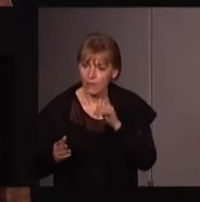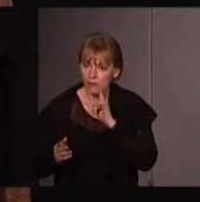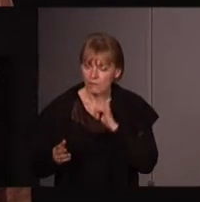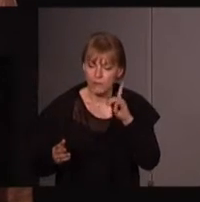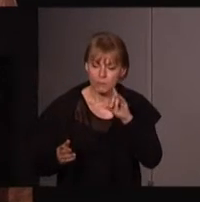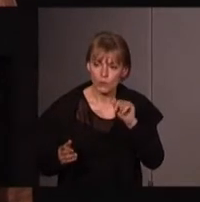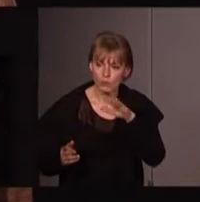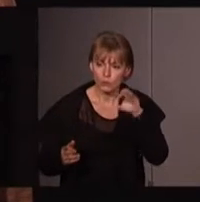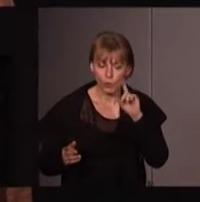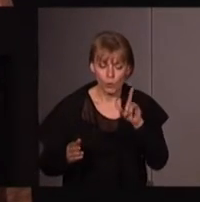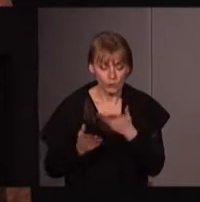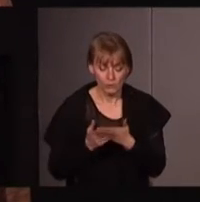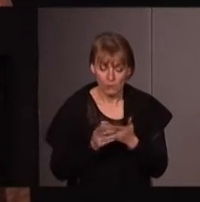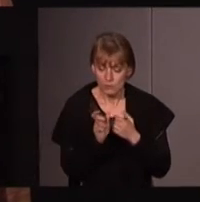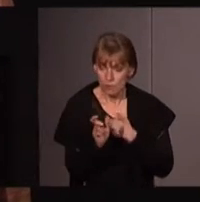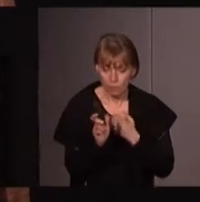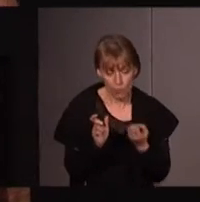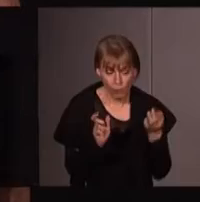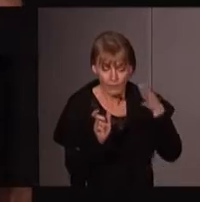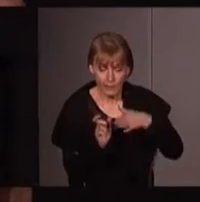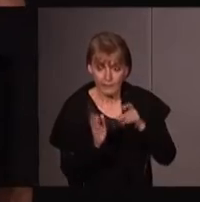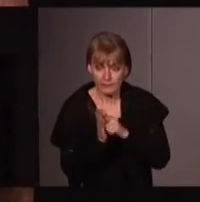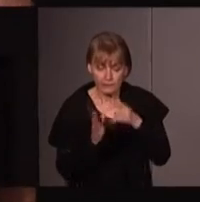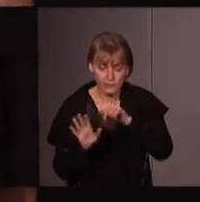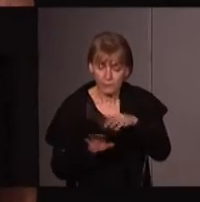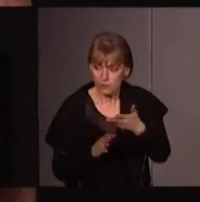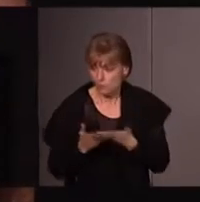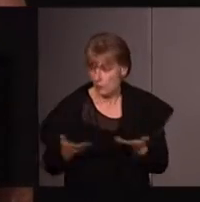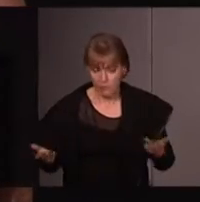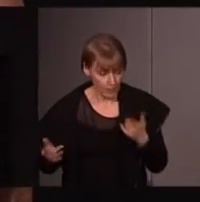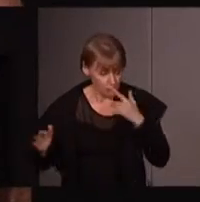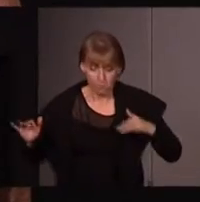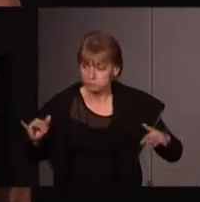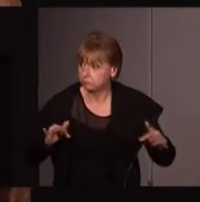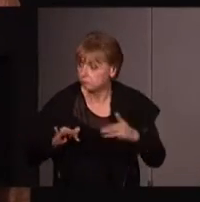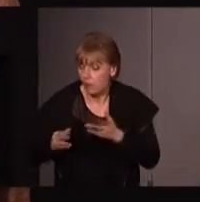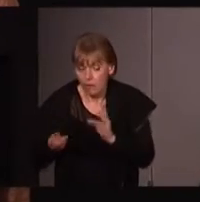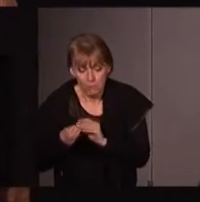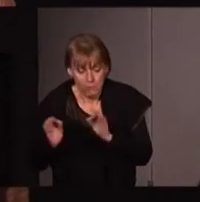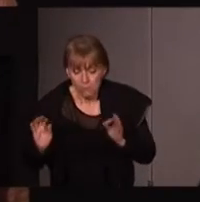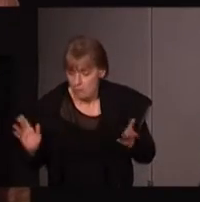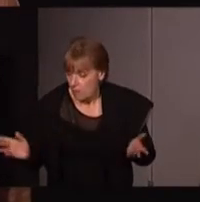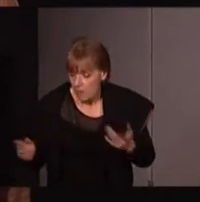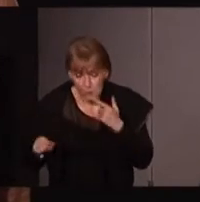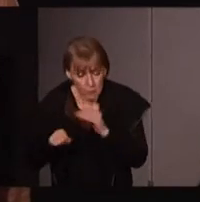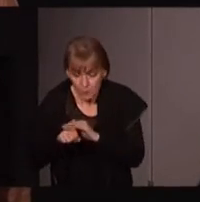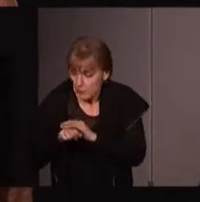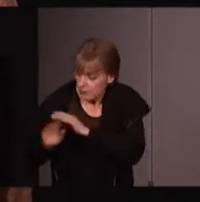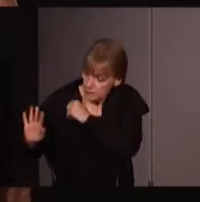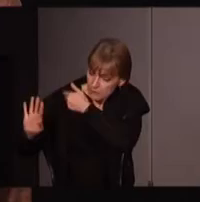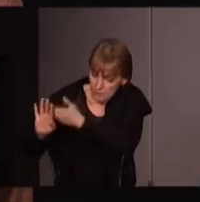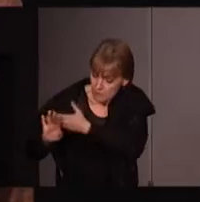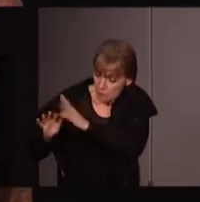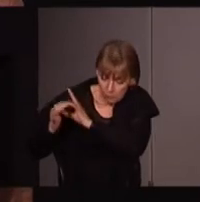Dobone, qui a inventé ce terme d'éco-féministe en 1974, mais qui flotte au milieu de nulle part, sans histoire, sans aucune connexion politique et historique,